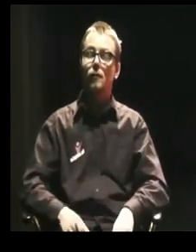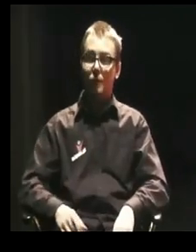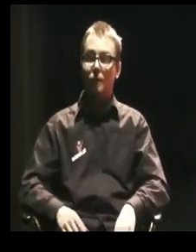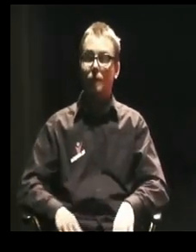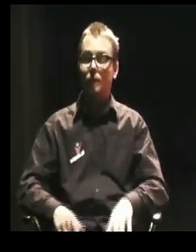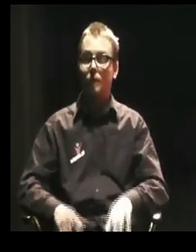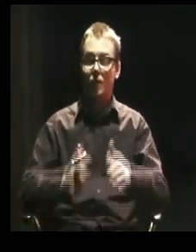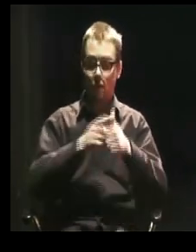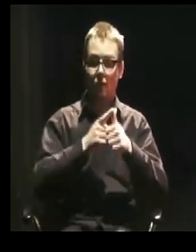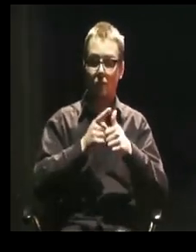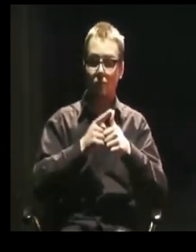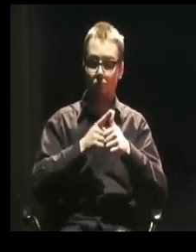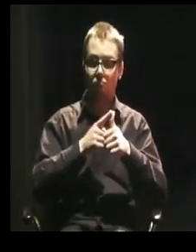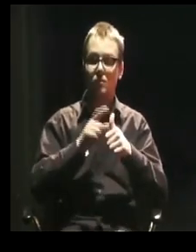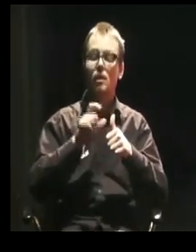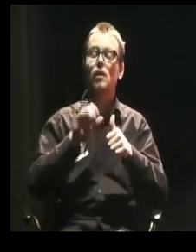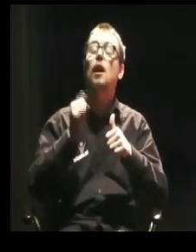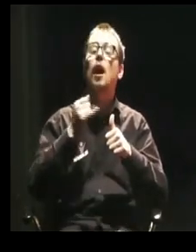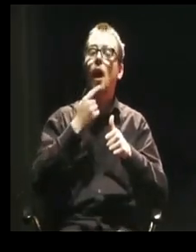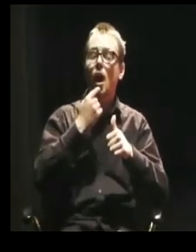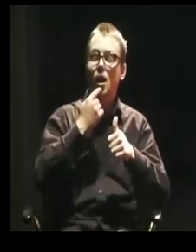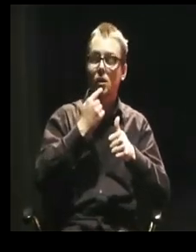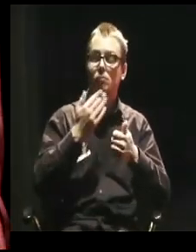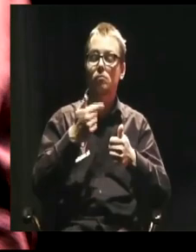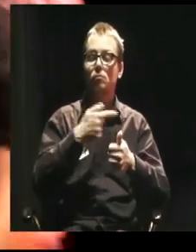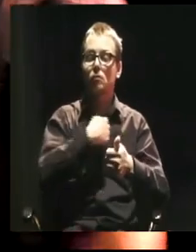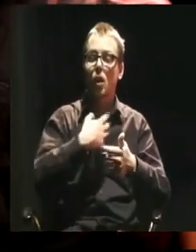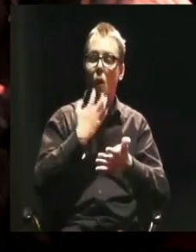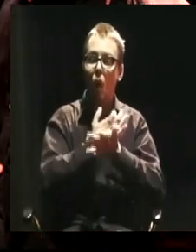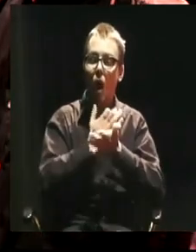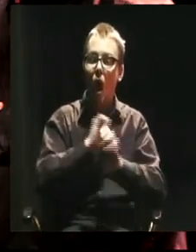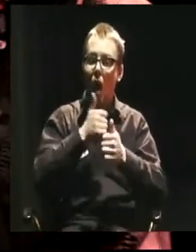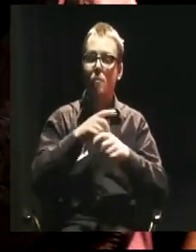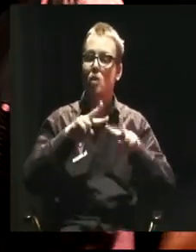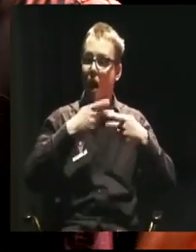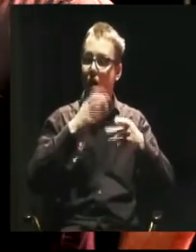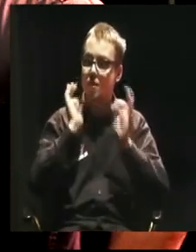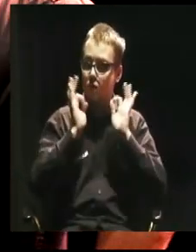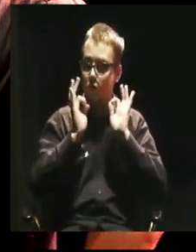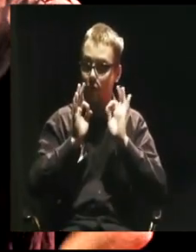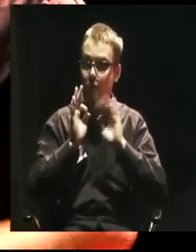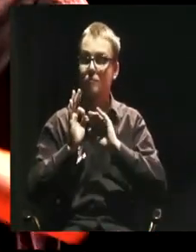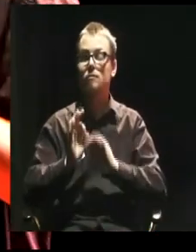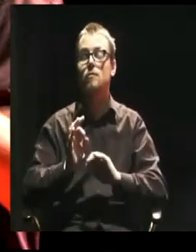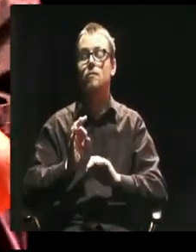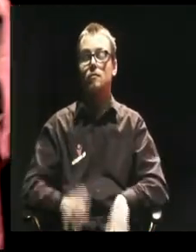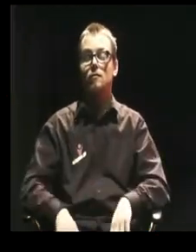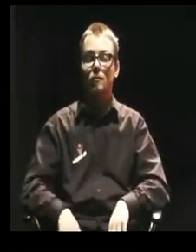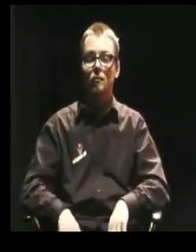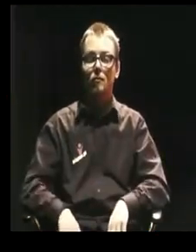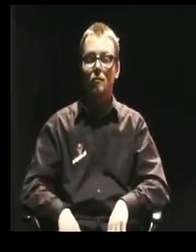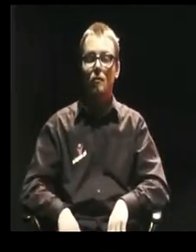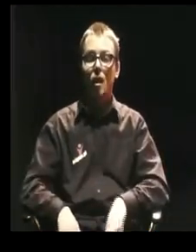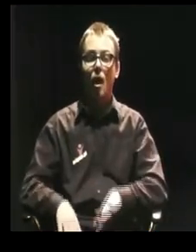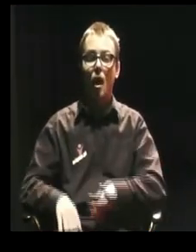co chcemy przekazać. I od tego zaczniemy, jeśli łaska. Bo patent jest tak na